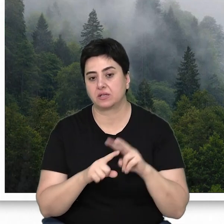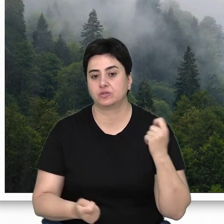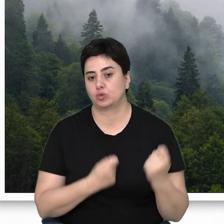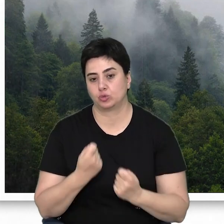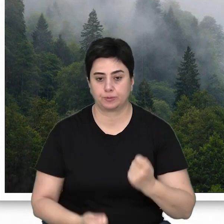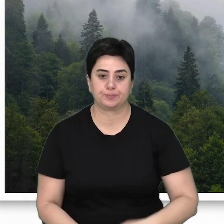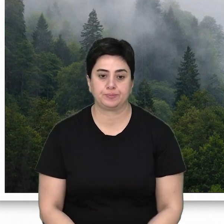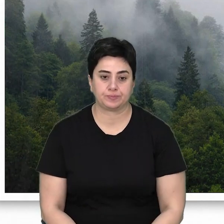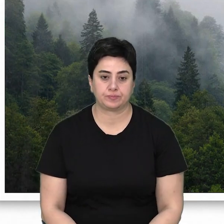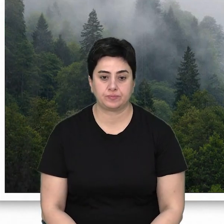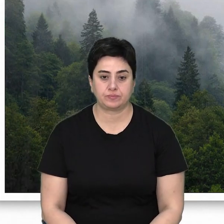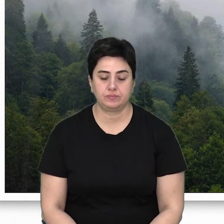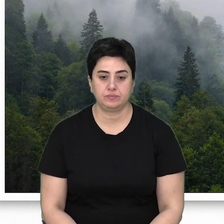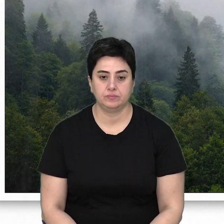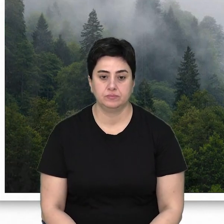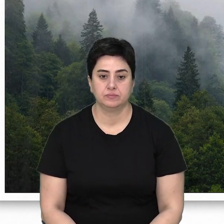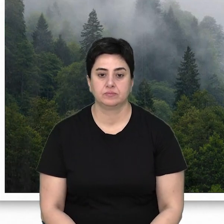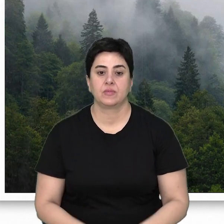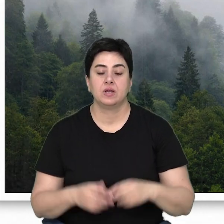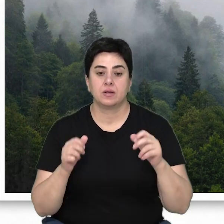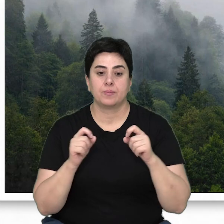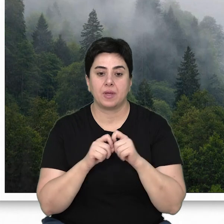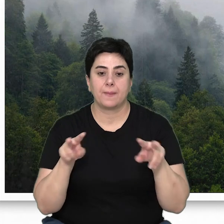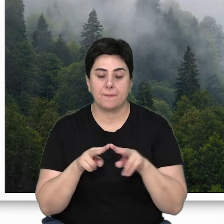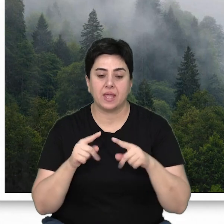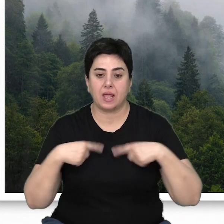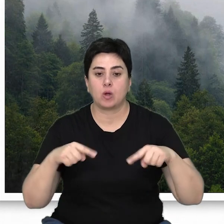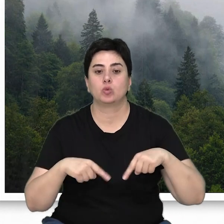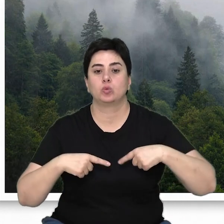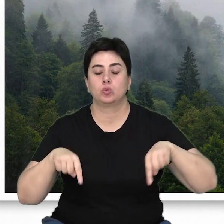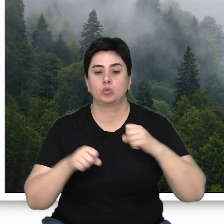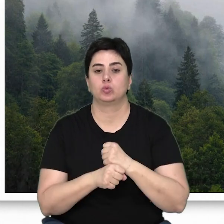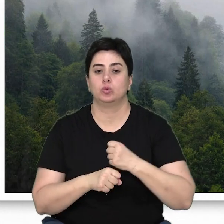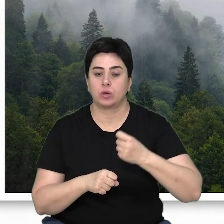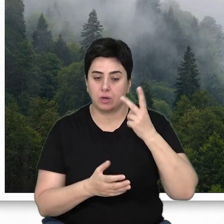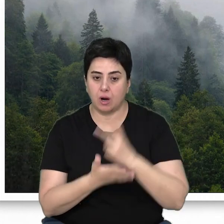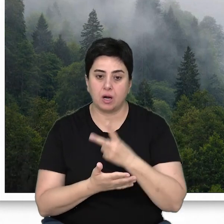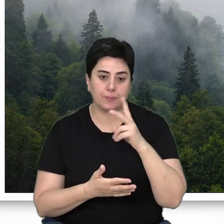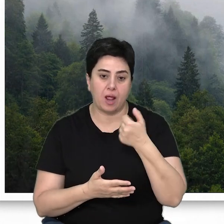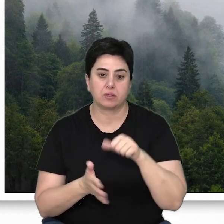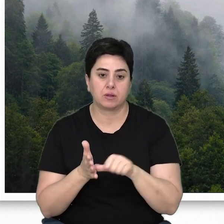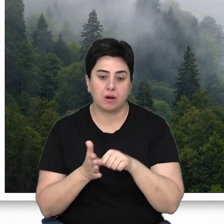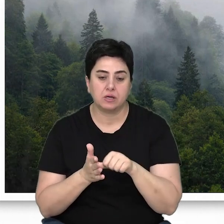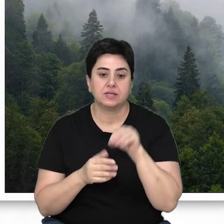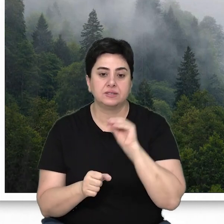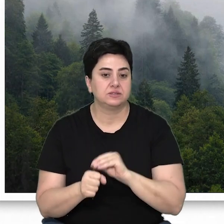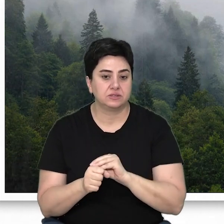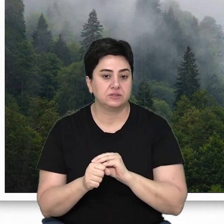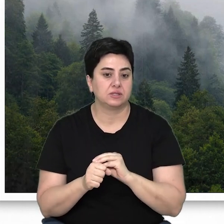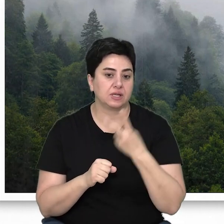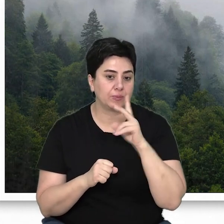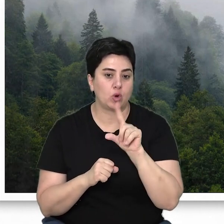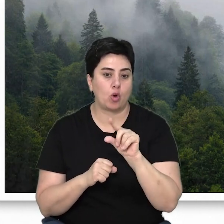katkıda bulunmayı amaçlıyor. Birleşmiş Milletler Genel Kurulu 2006 yılında aldığı bir kararla içinde